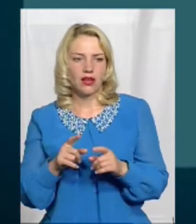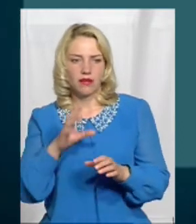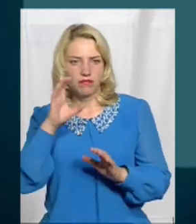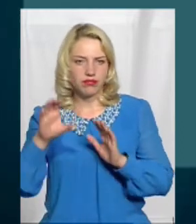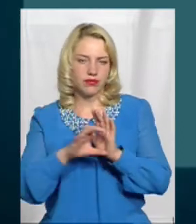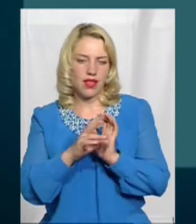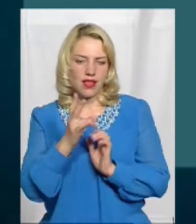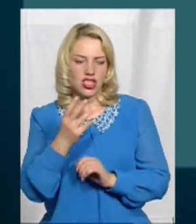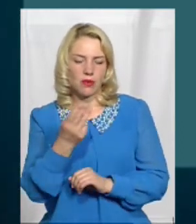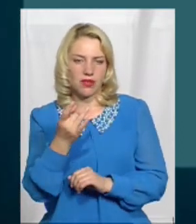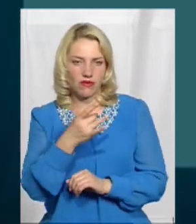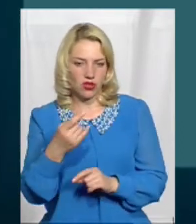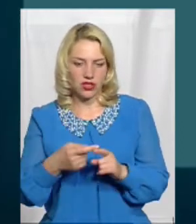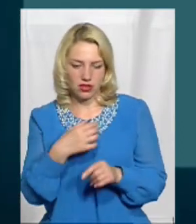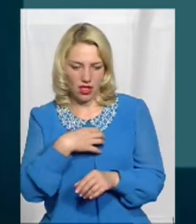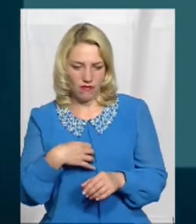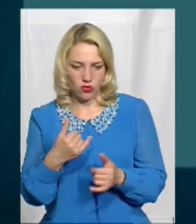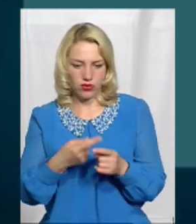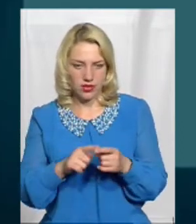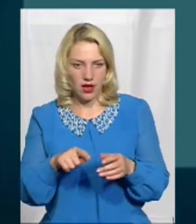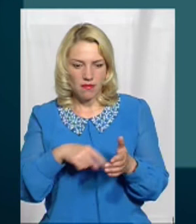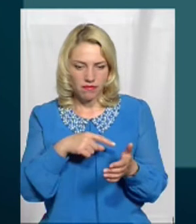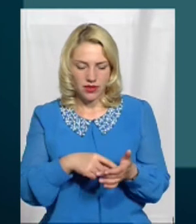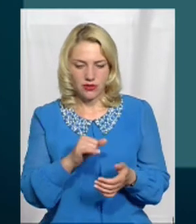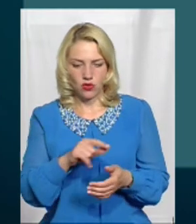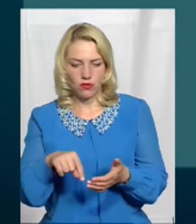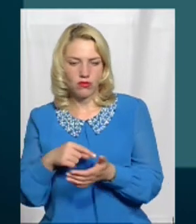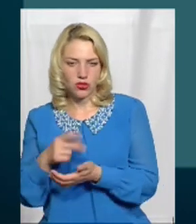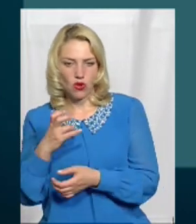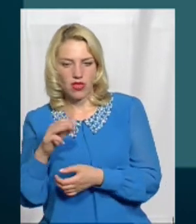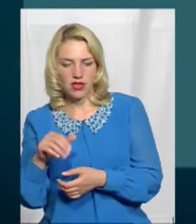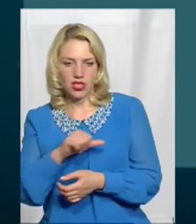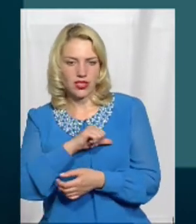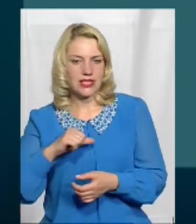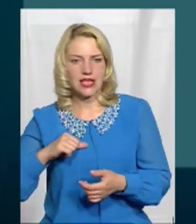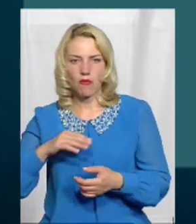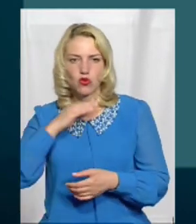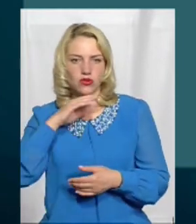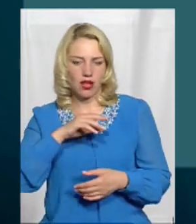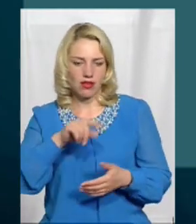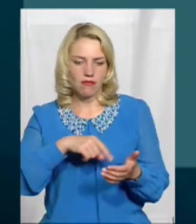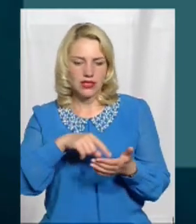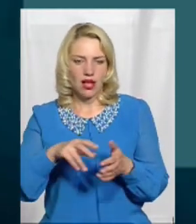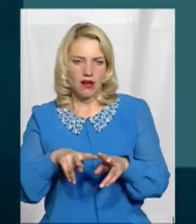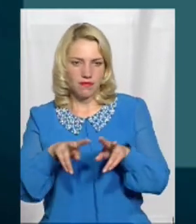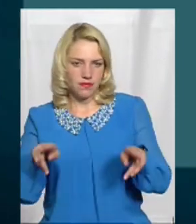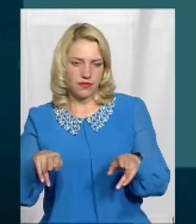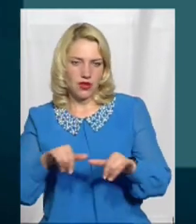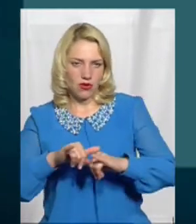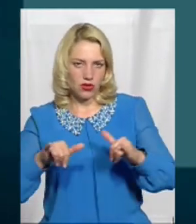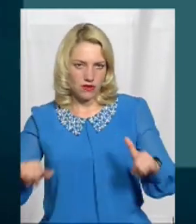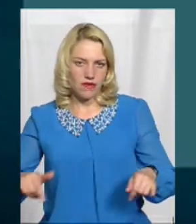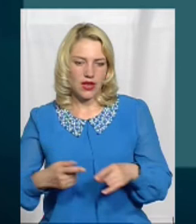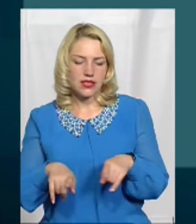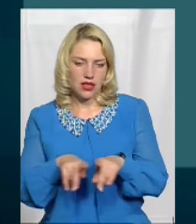району Славута сьогодні це і місто, і місто Нетішин Самодостатні міста, які динамічно розвиваються Це саме можна сказати і про